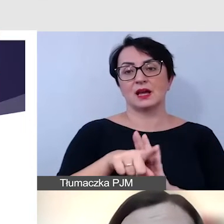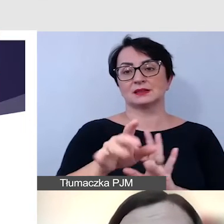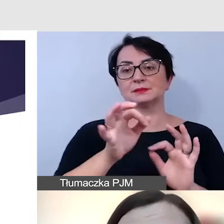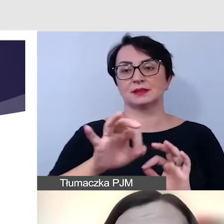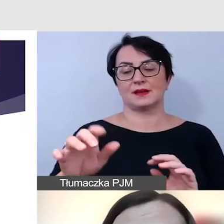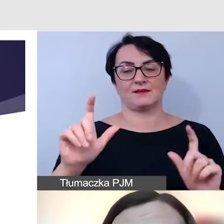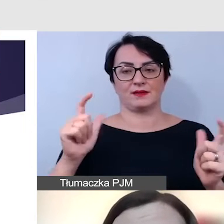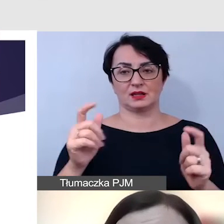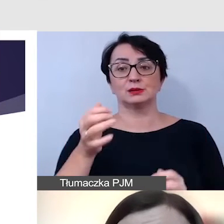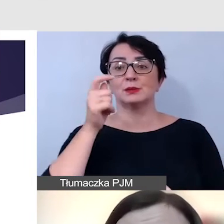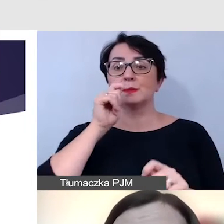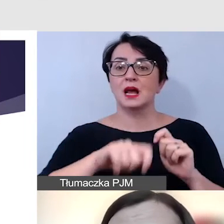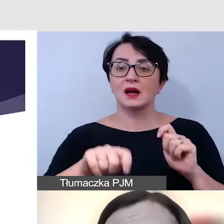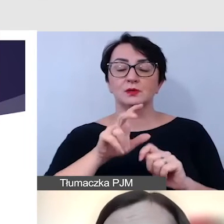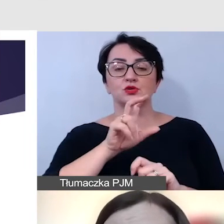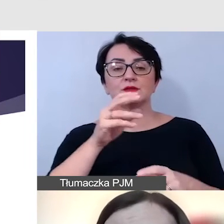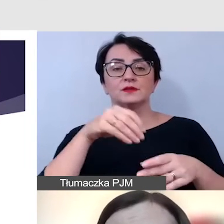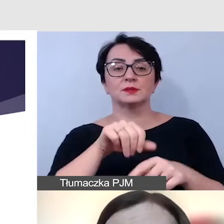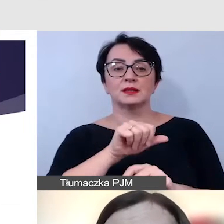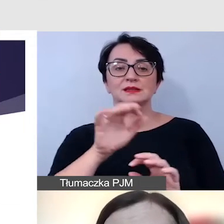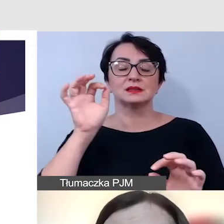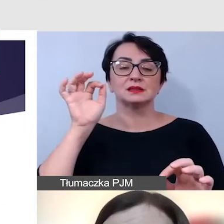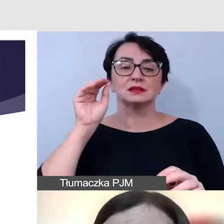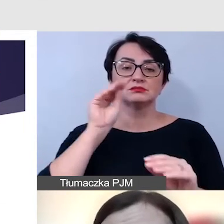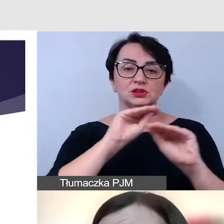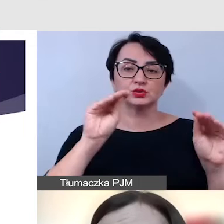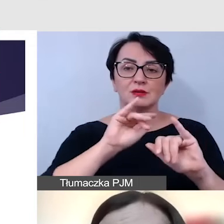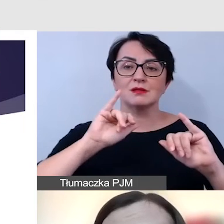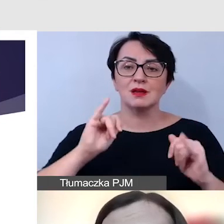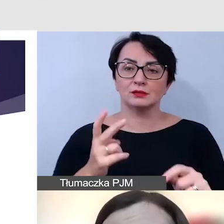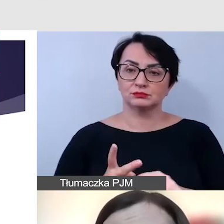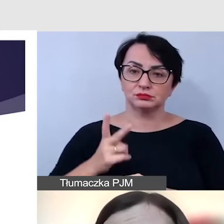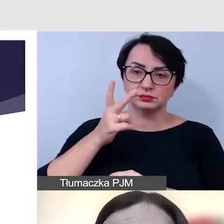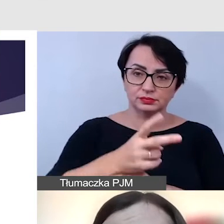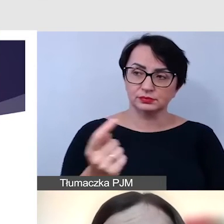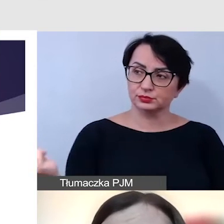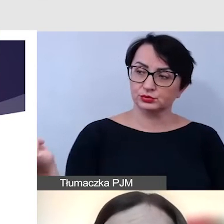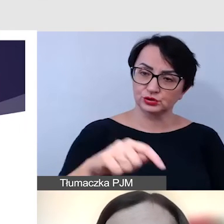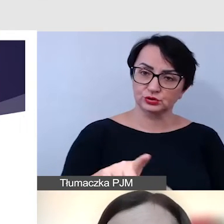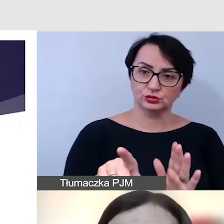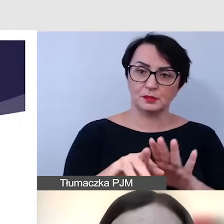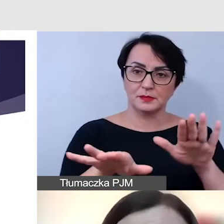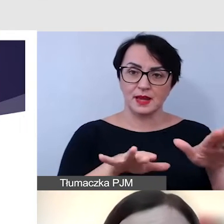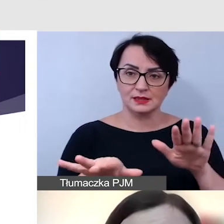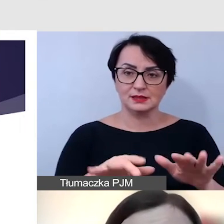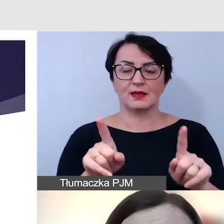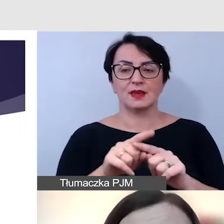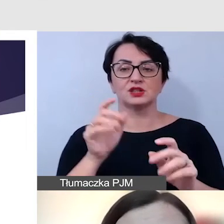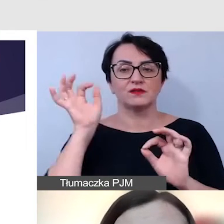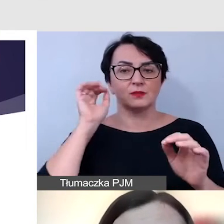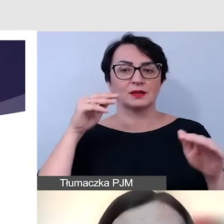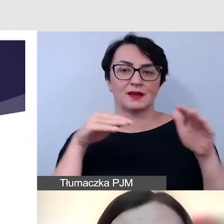Sprawdzamy, czy w tej informacji jest instrukcja, jak dotrzeć do miejsca wydarzenia i sprawdzamy, czy jest informacja o ewakuacji.